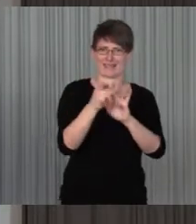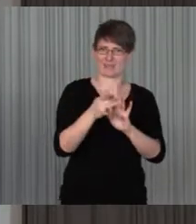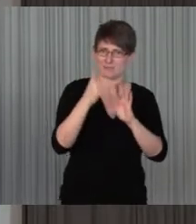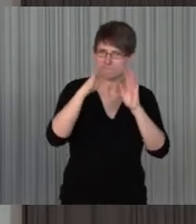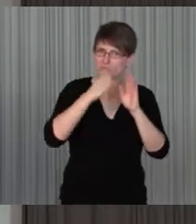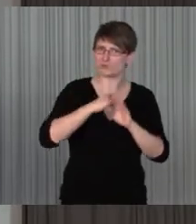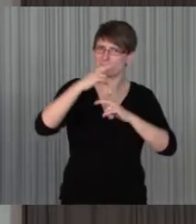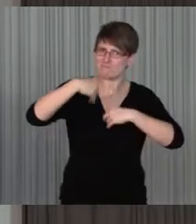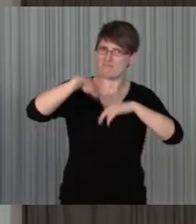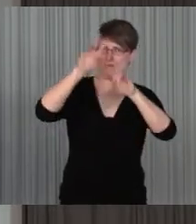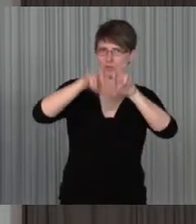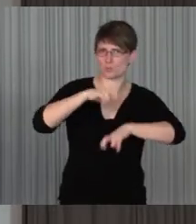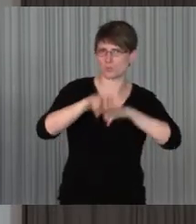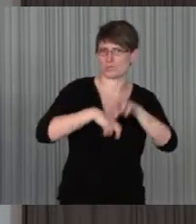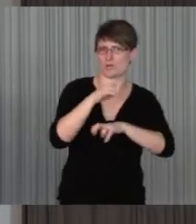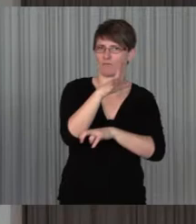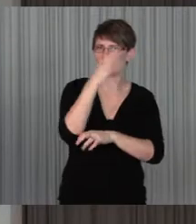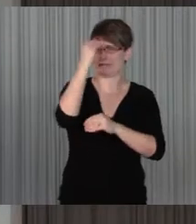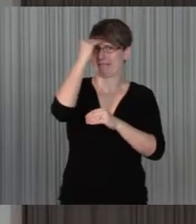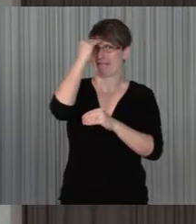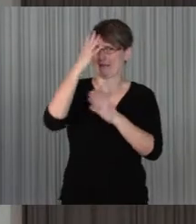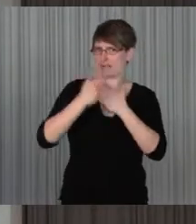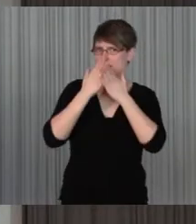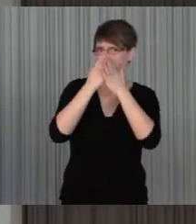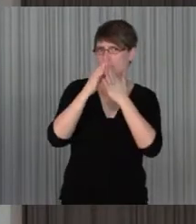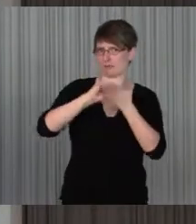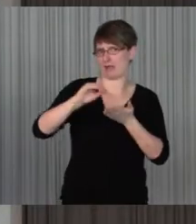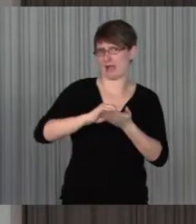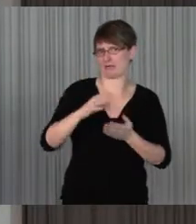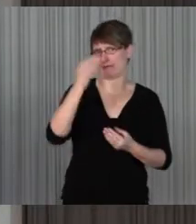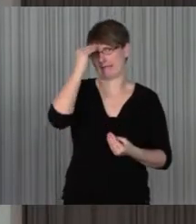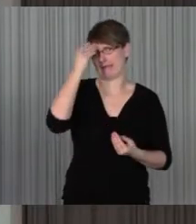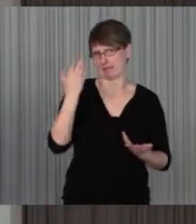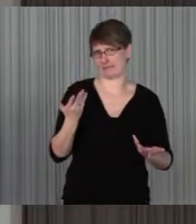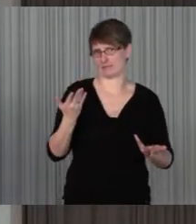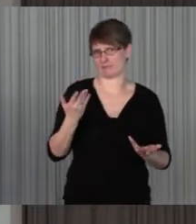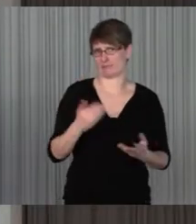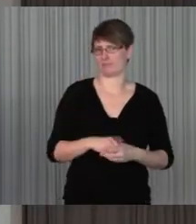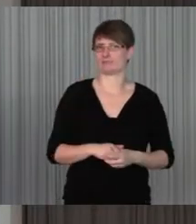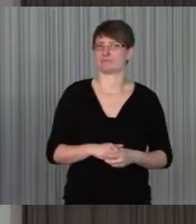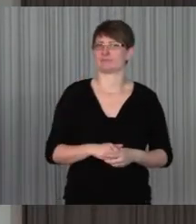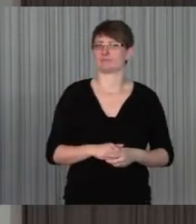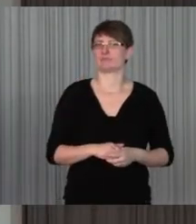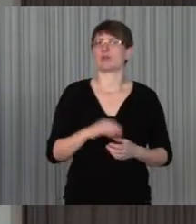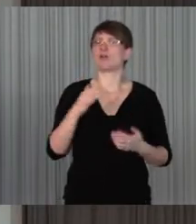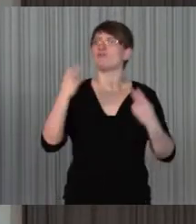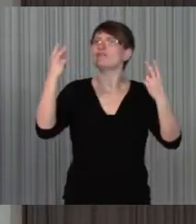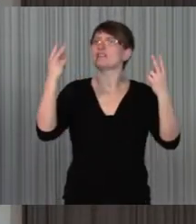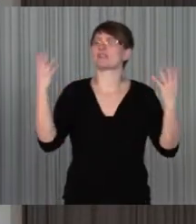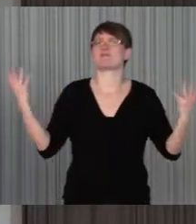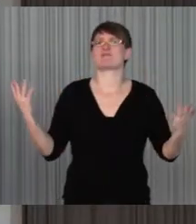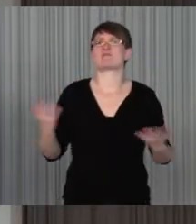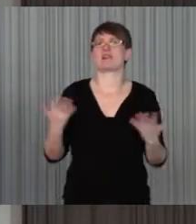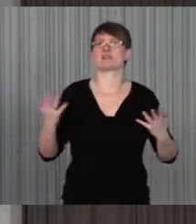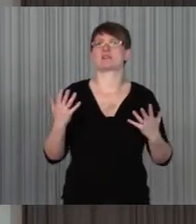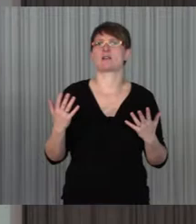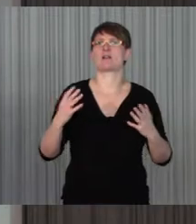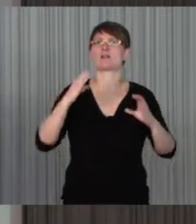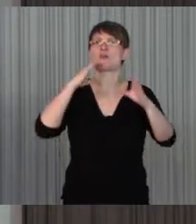zu nutzen und ich glaube wichtig ist eben auch, dass es sozusagen so ein